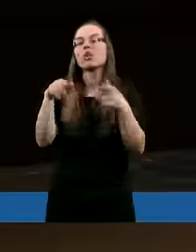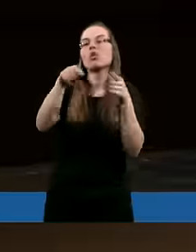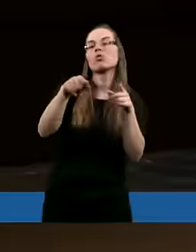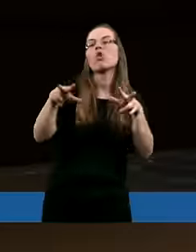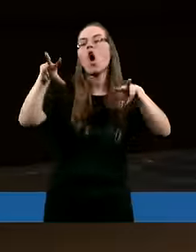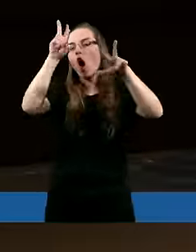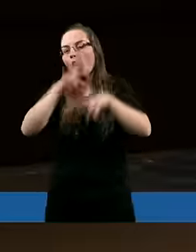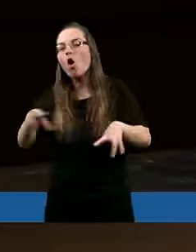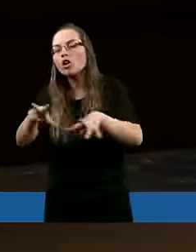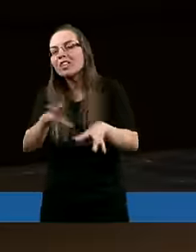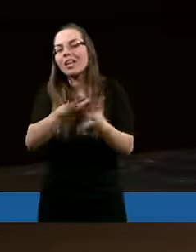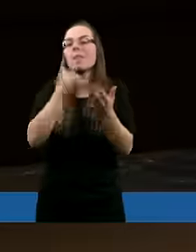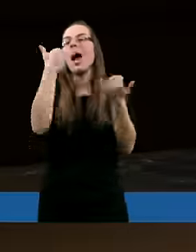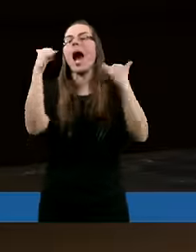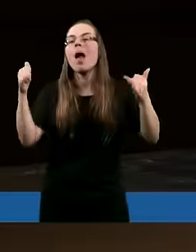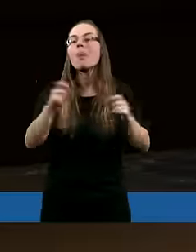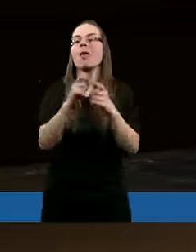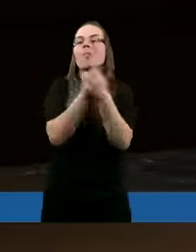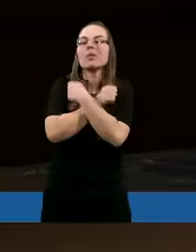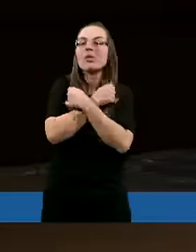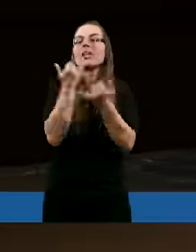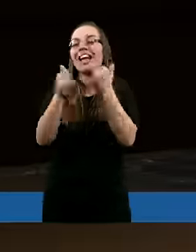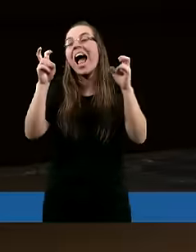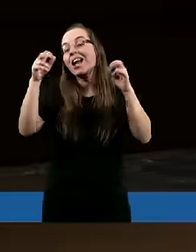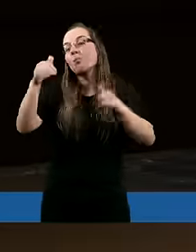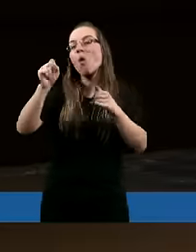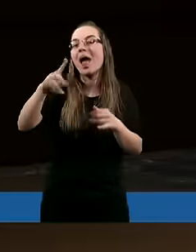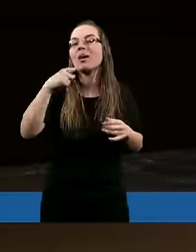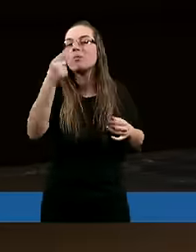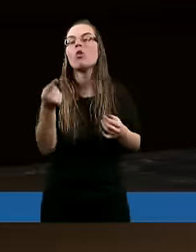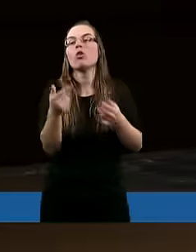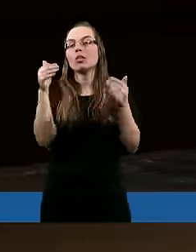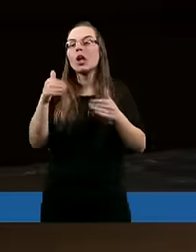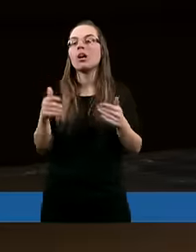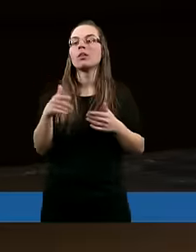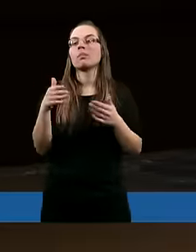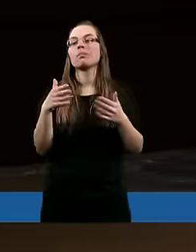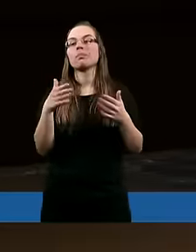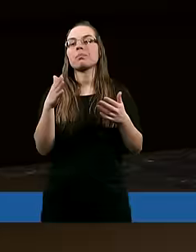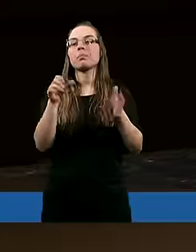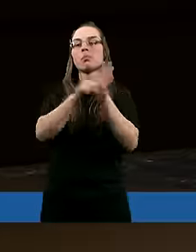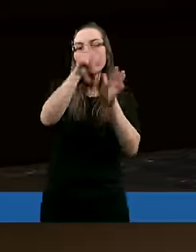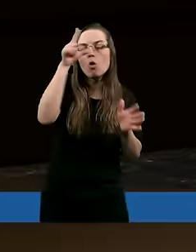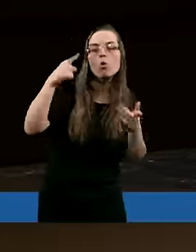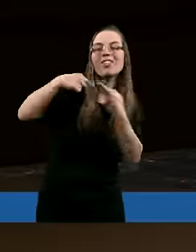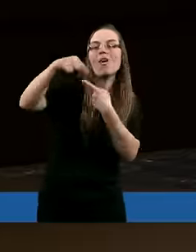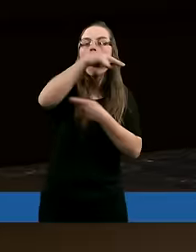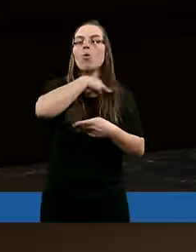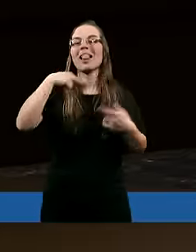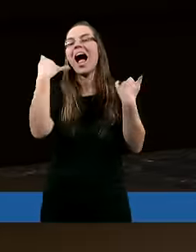naszą rodzinę, a inną miłość, jeśli można tak powiedzieć, jeśli darzymy ludzi wokół nas,